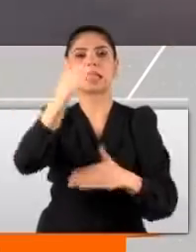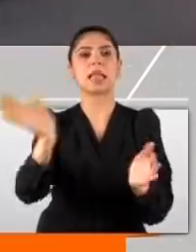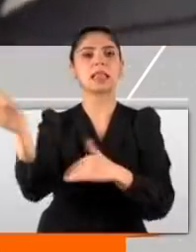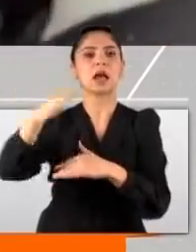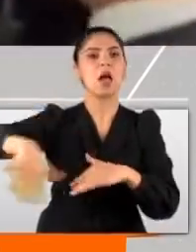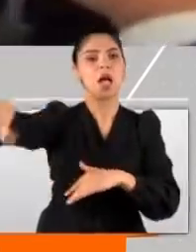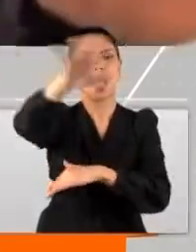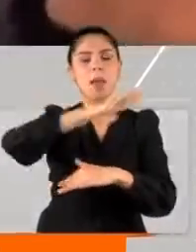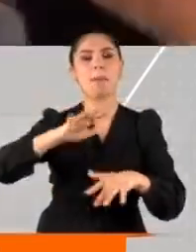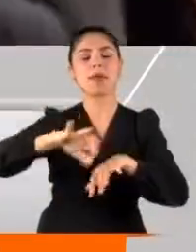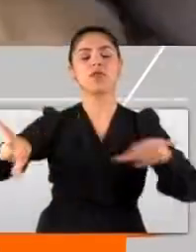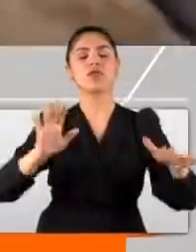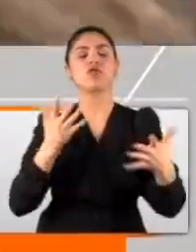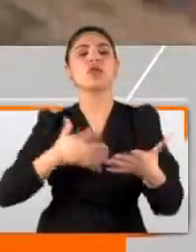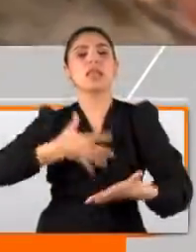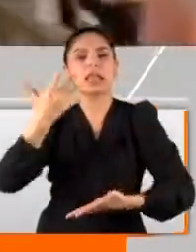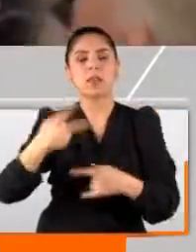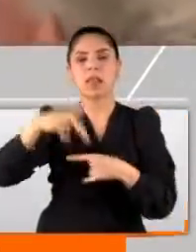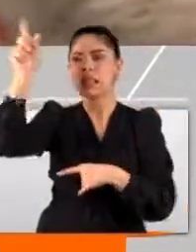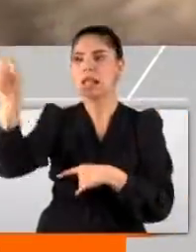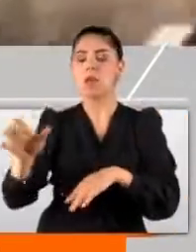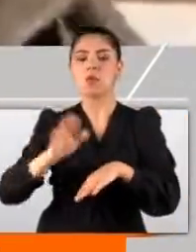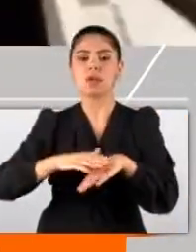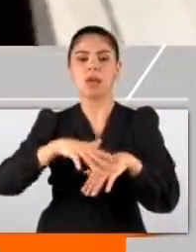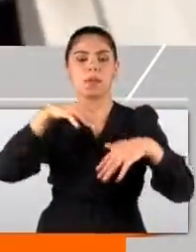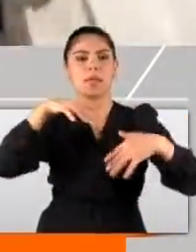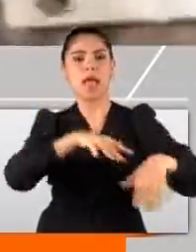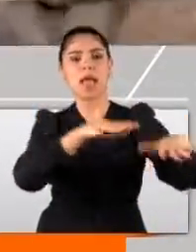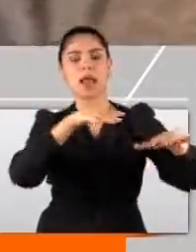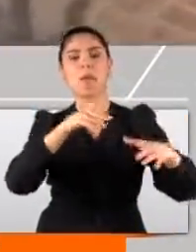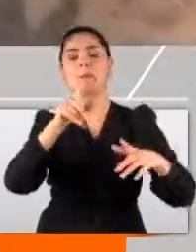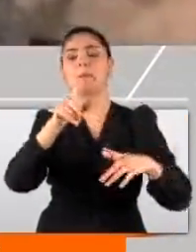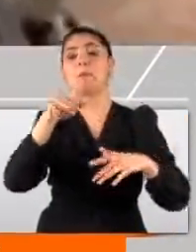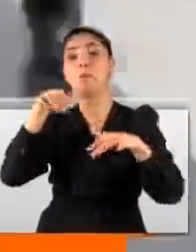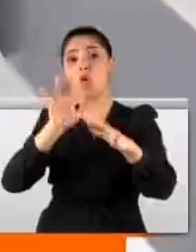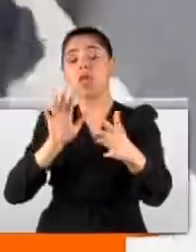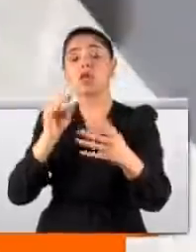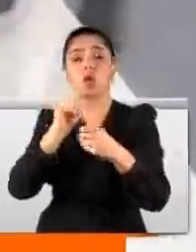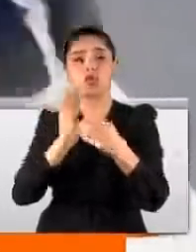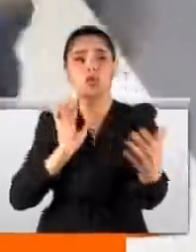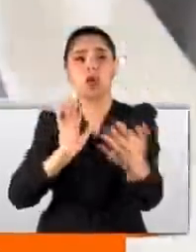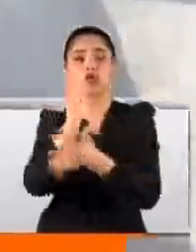sol örgütler ve ırkçılık karşıtları Zemmour'un düzenlediği mitingi protesto etmek için sokağa indi.